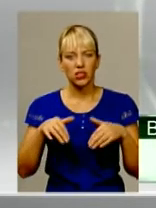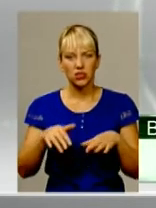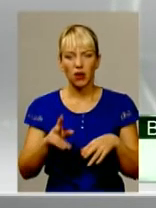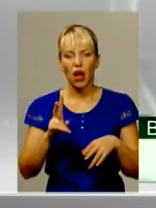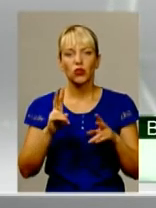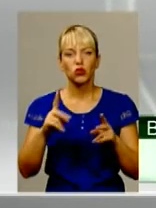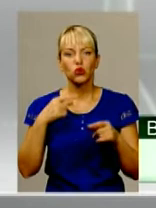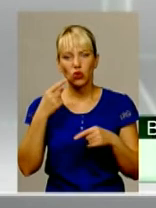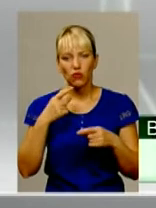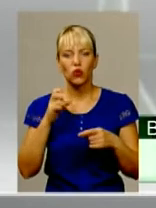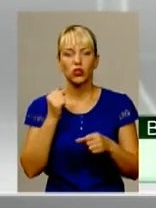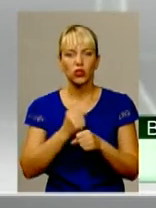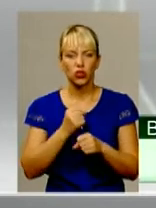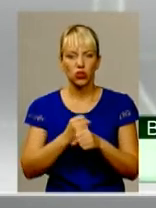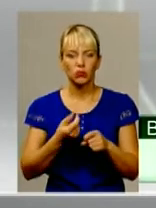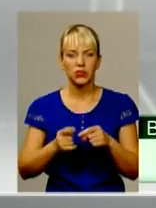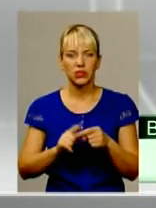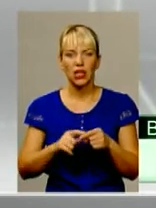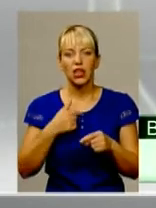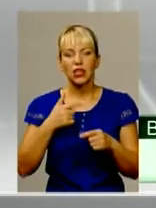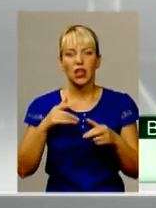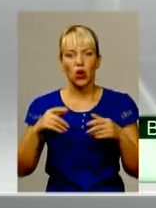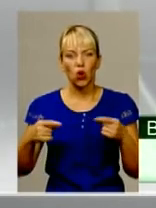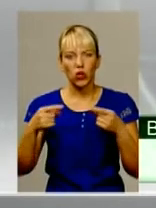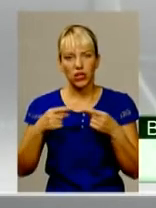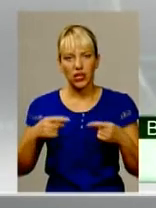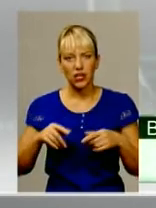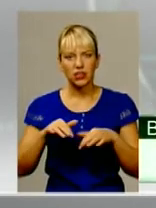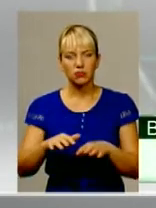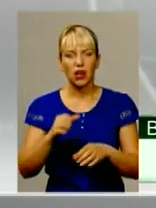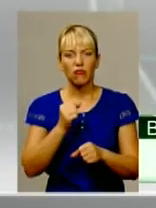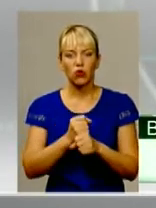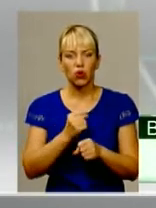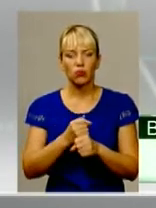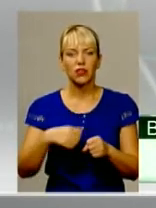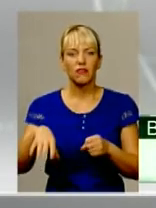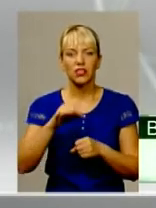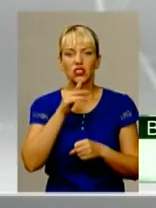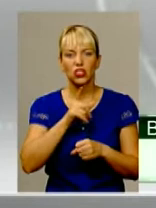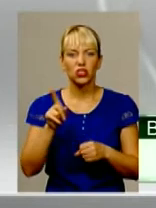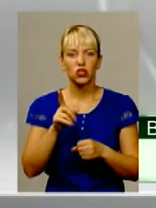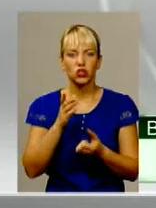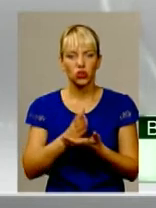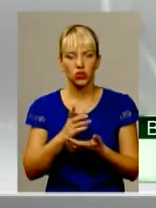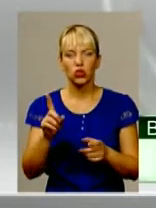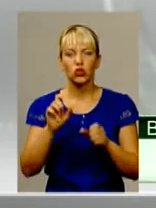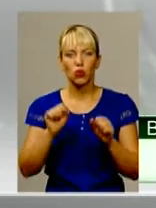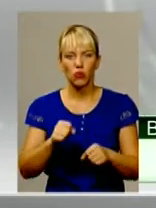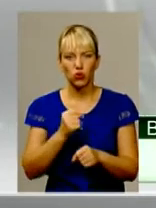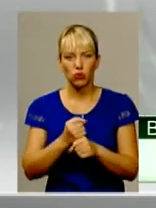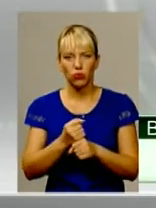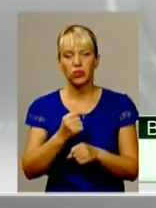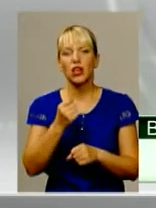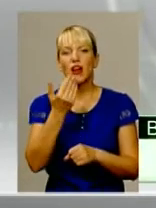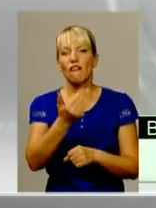робить від виборів до виборів. Тому що конкретні справи вони роблять на протязі усього часу, що вони існують. І що можуть робити, вони роблять.